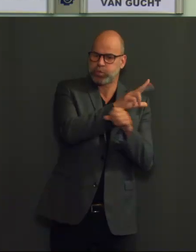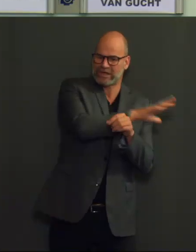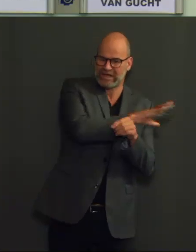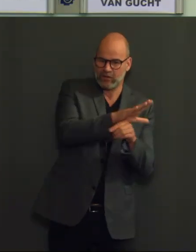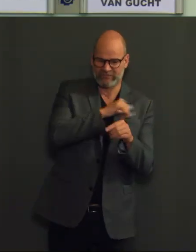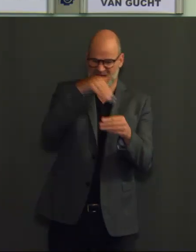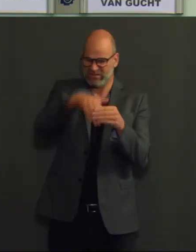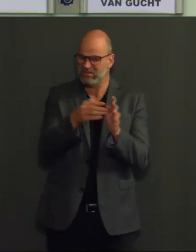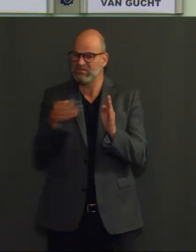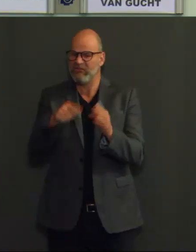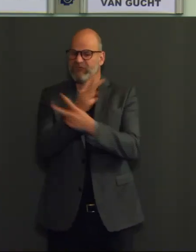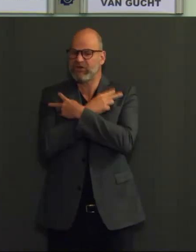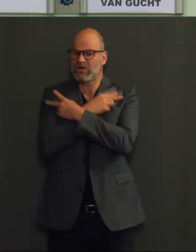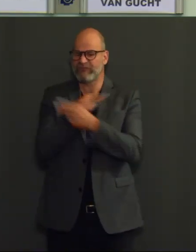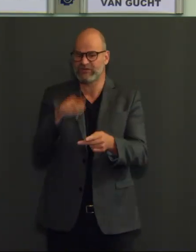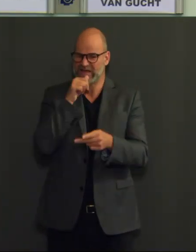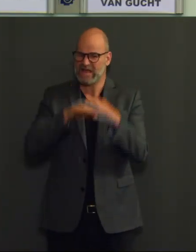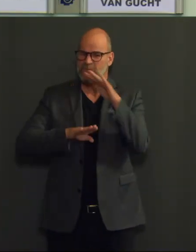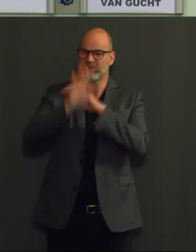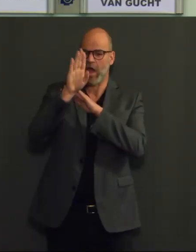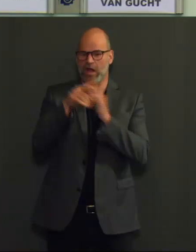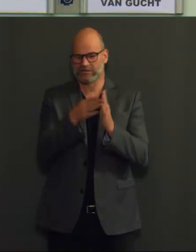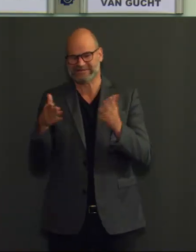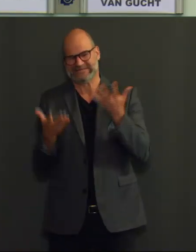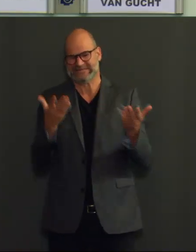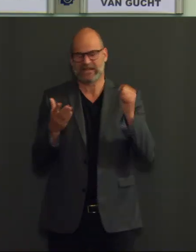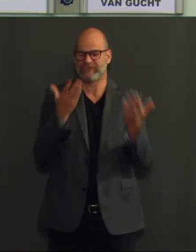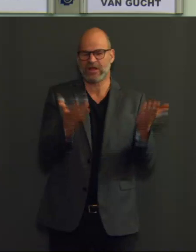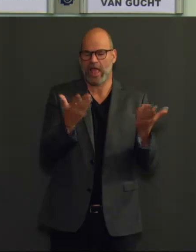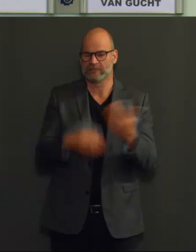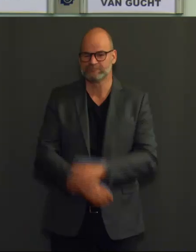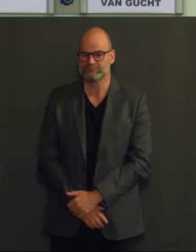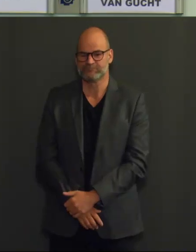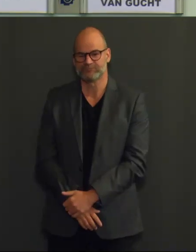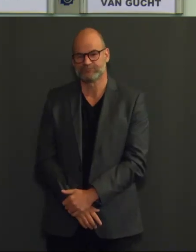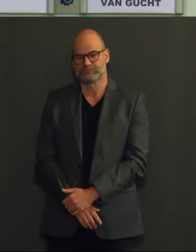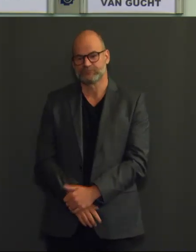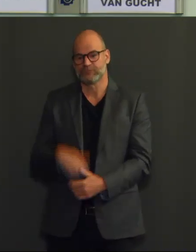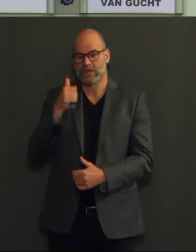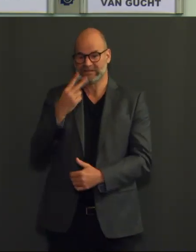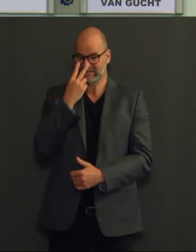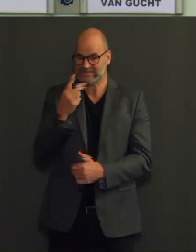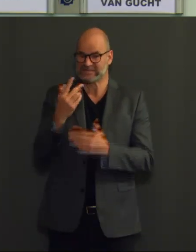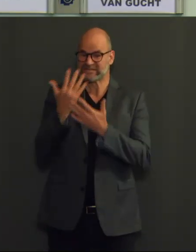dagcijfers kijken, dan zien we ondertussen feitelijk een verdere daling, ook in de besmettingscijfers.